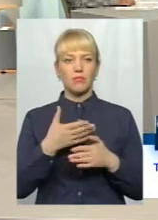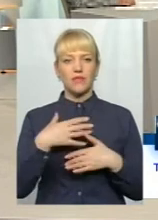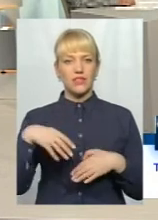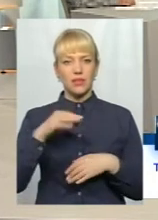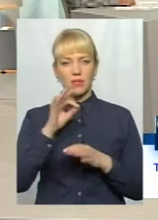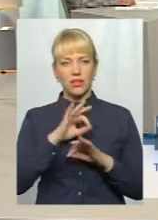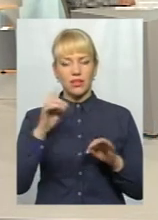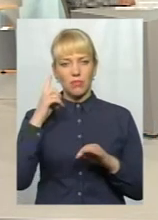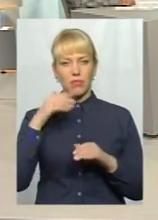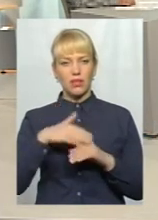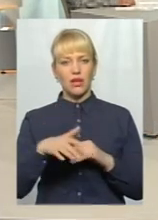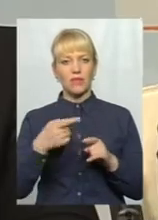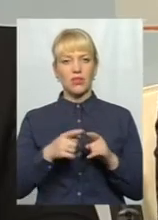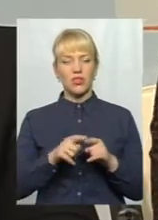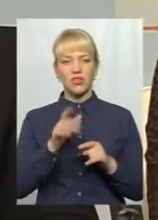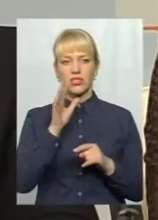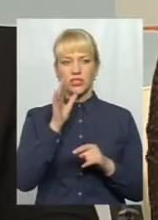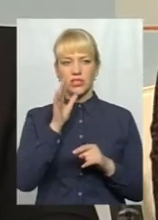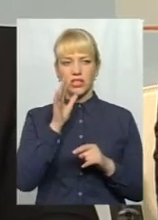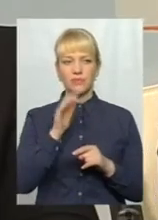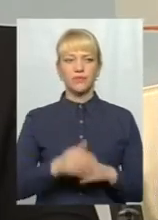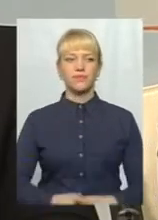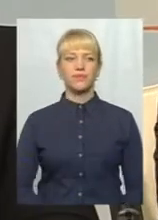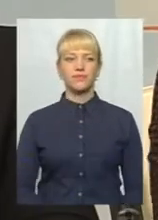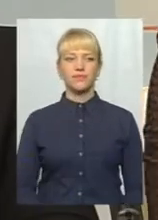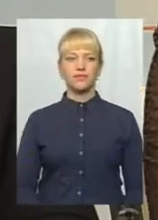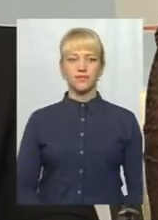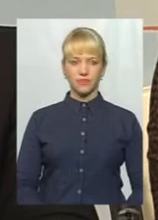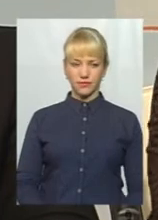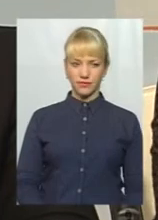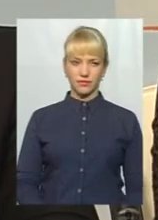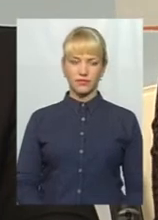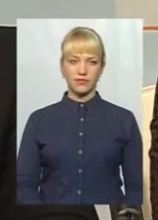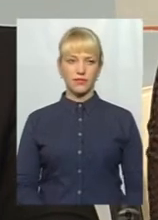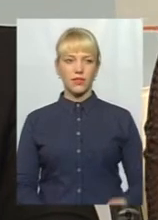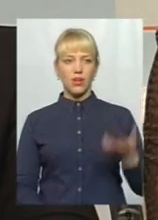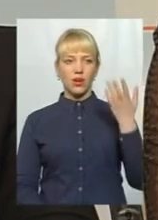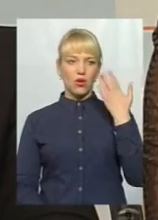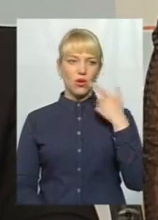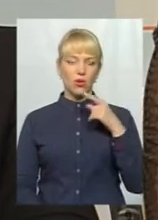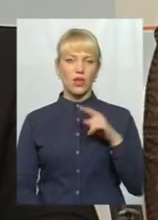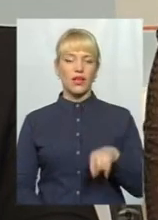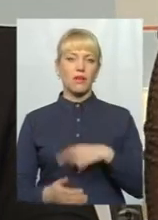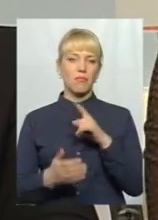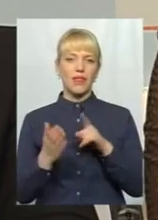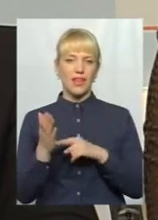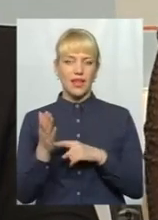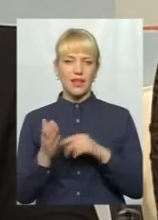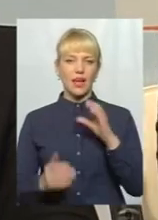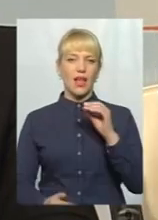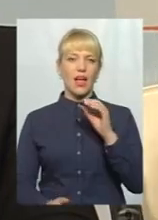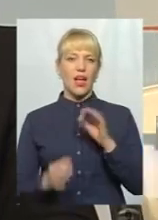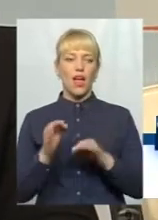'ятаємо ці часи, я так думаю, тут присутні, коли питання екології, взагалі,